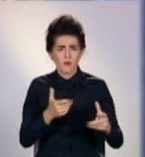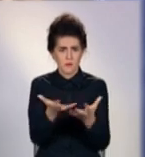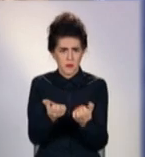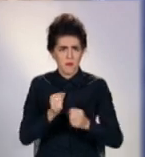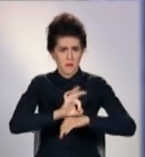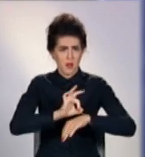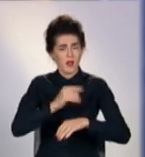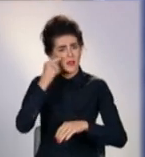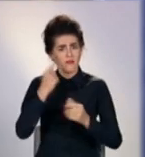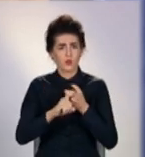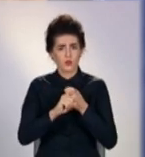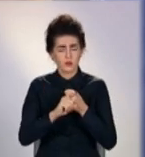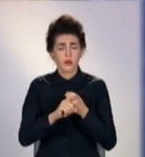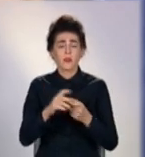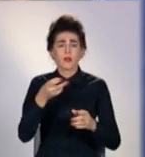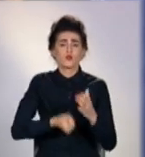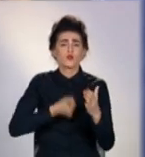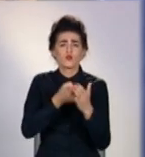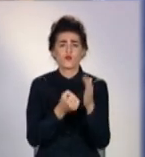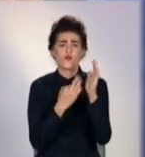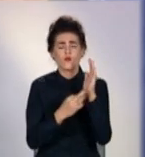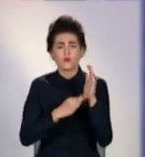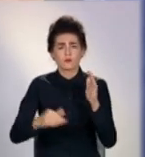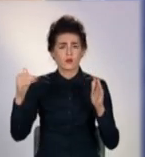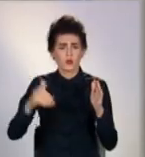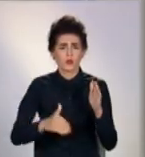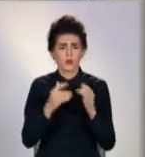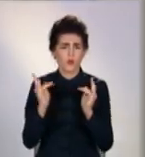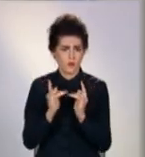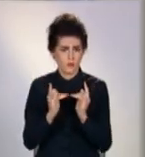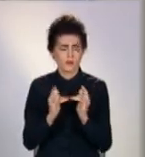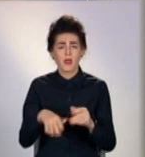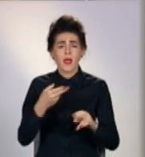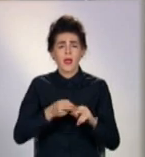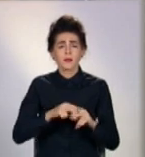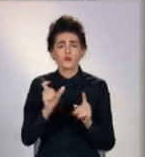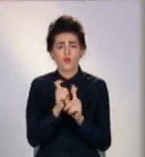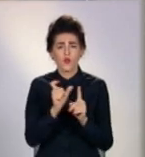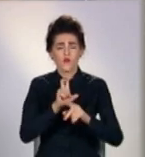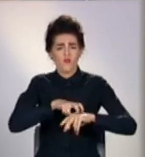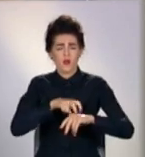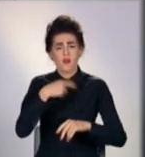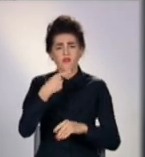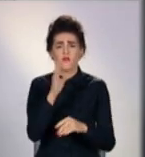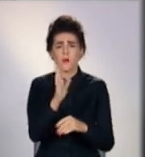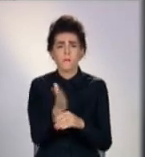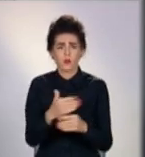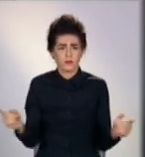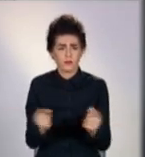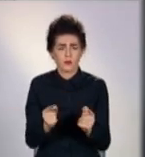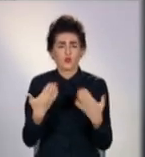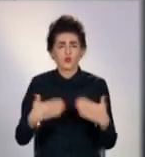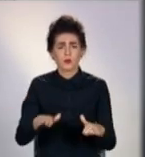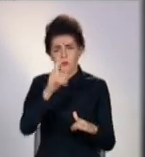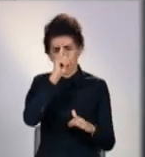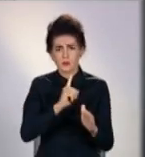з коронавірусною хворобою, до 80 тисяч ліжок. За словами медиків, у Маріуполі такі обмеження діють уже